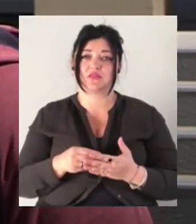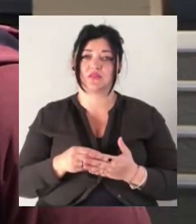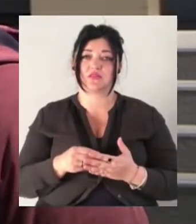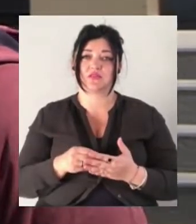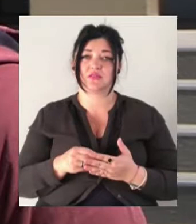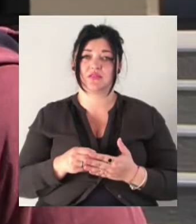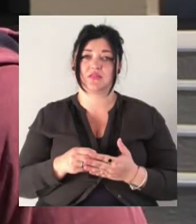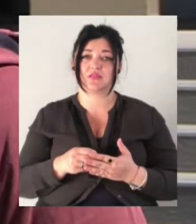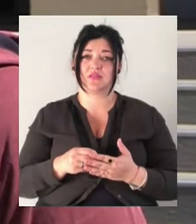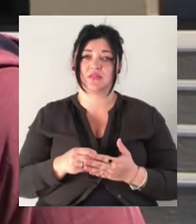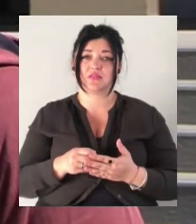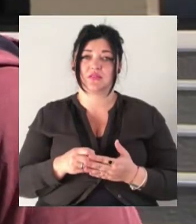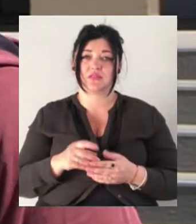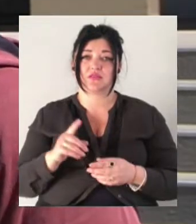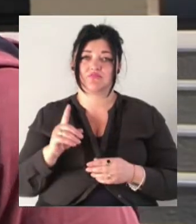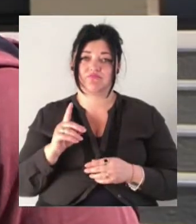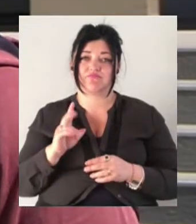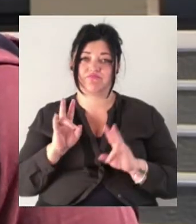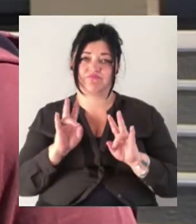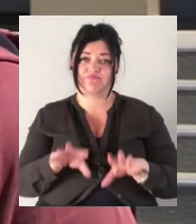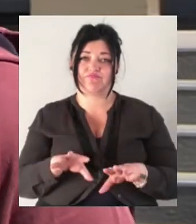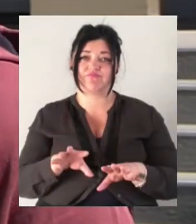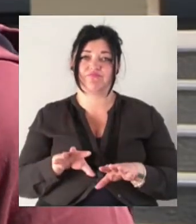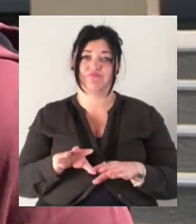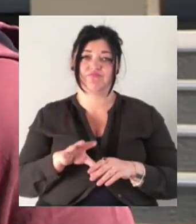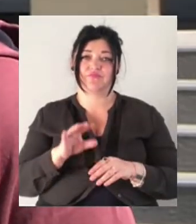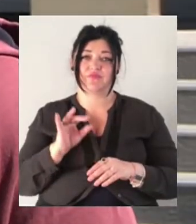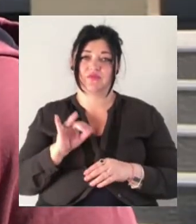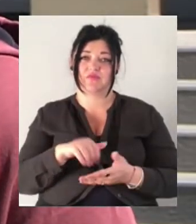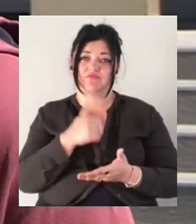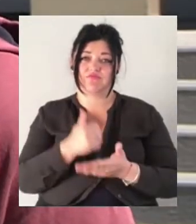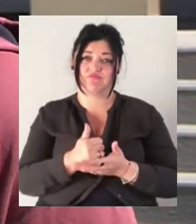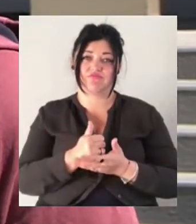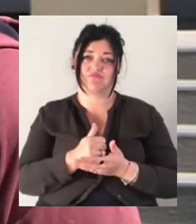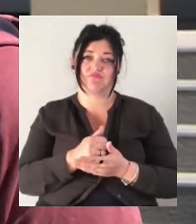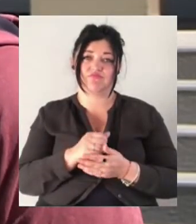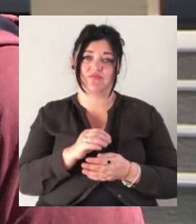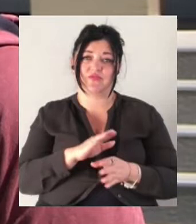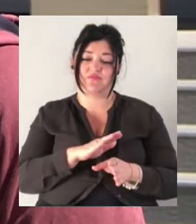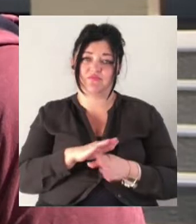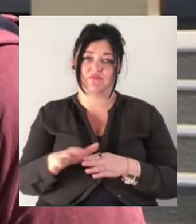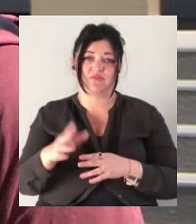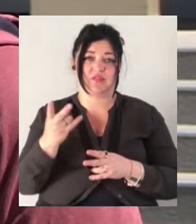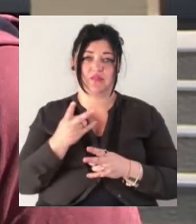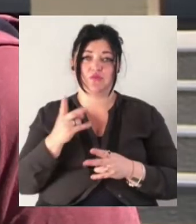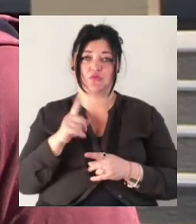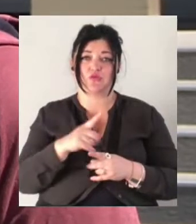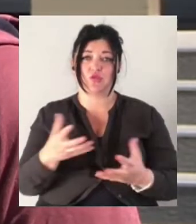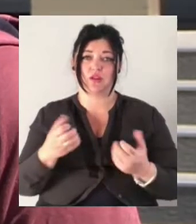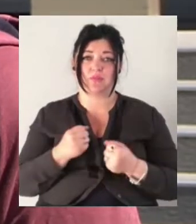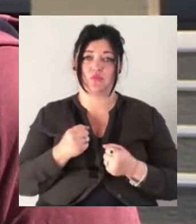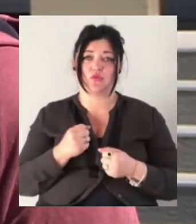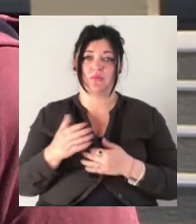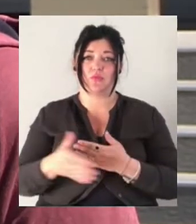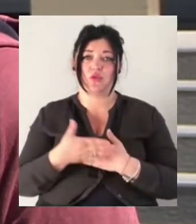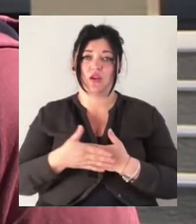що в підсумку ці особи, які здійснили на мене напад, навіть виконавців, що вони отримують покарання. Тому що, з огляду на те,